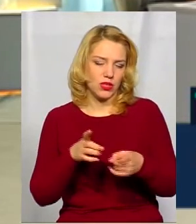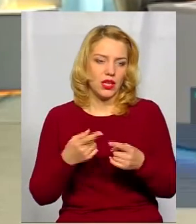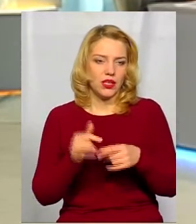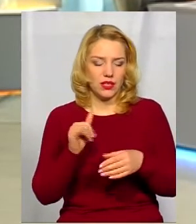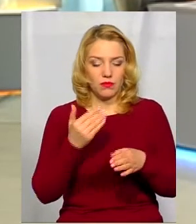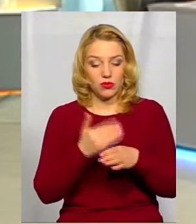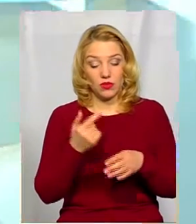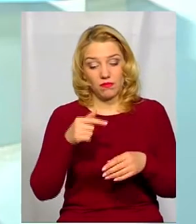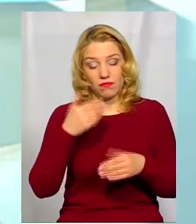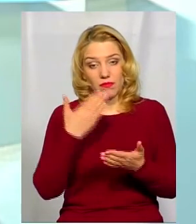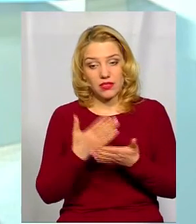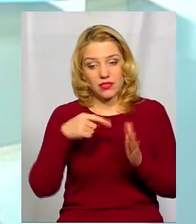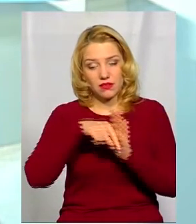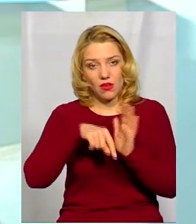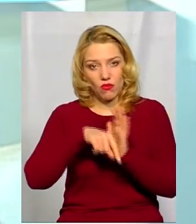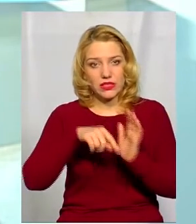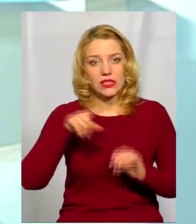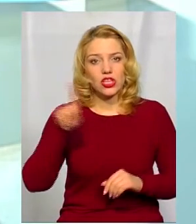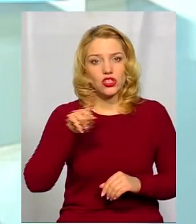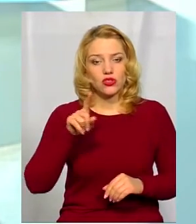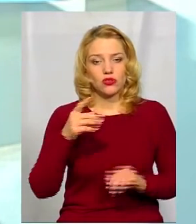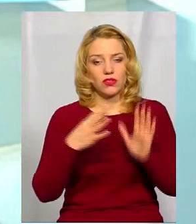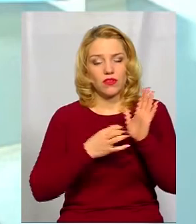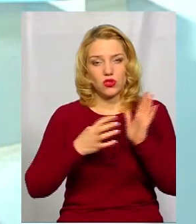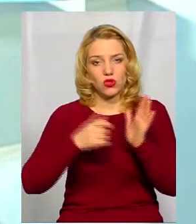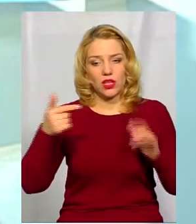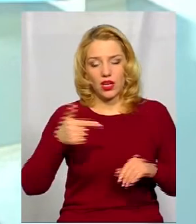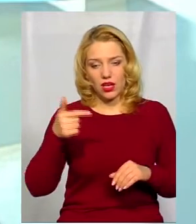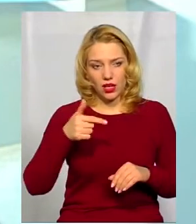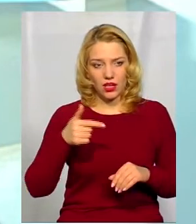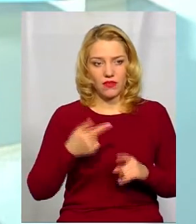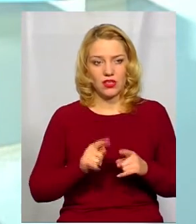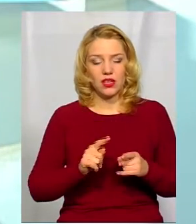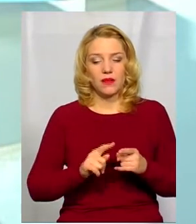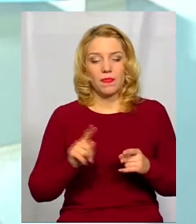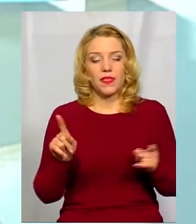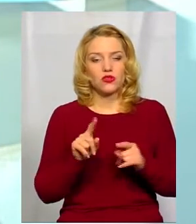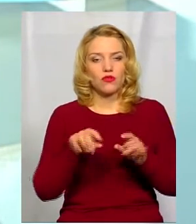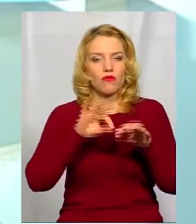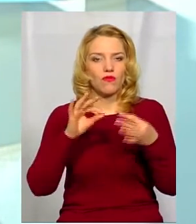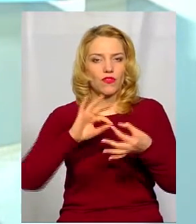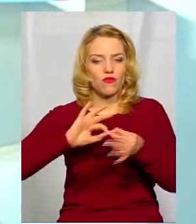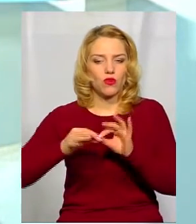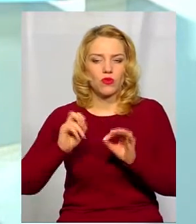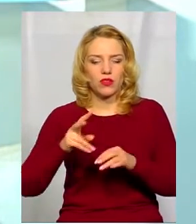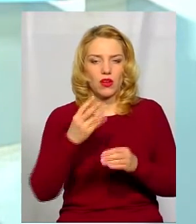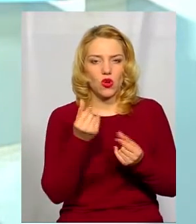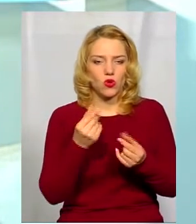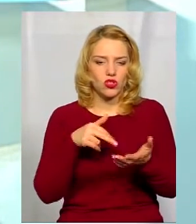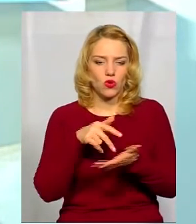на рік мається на увазі. Ось, що формула гроші ходять за дітьми, а тут формула гроші ходять за